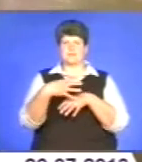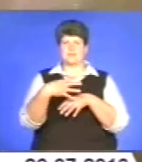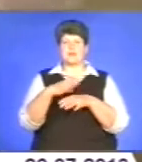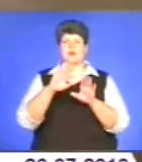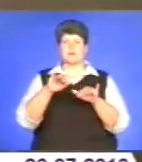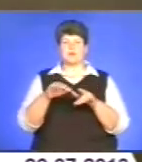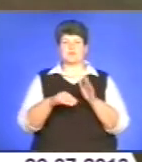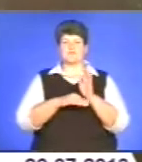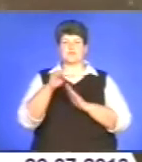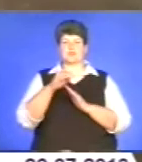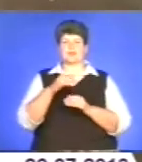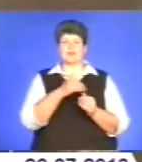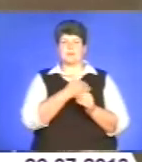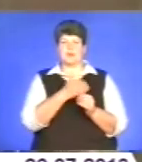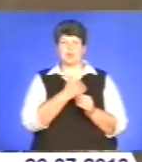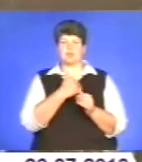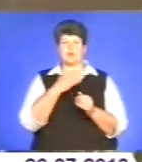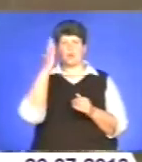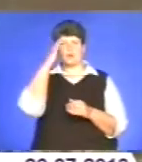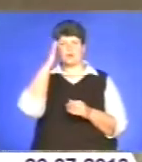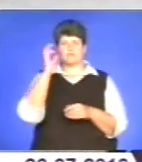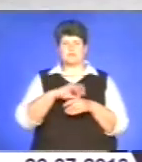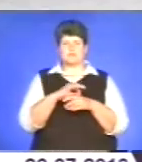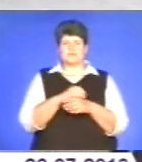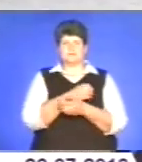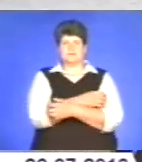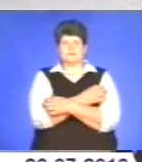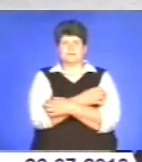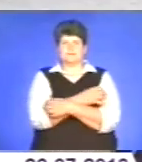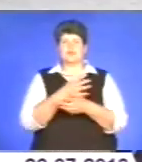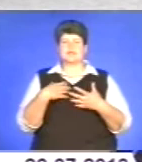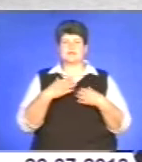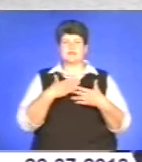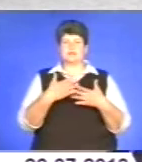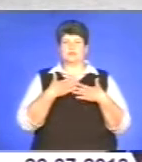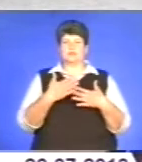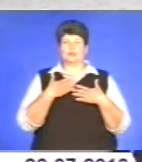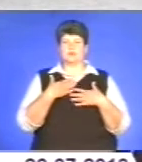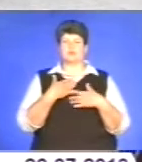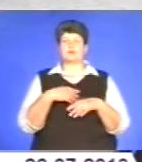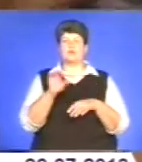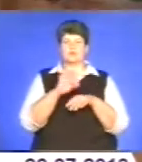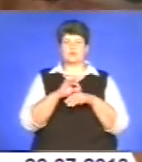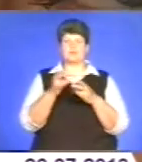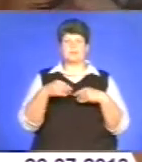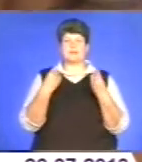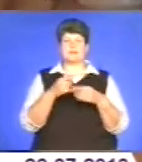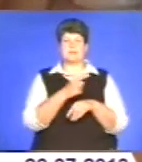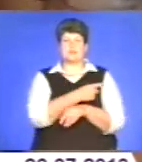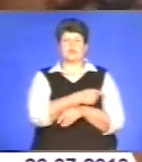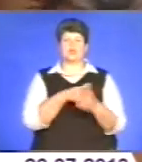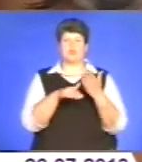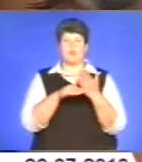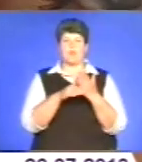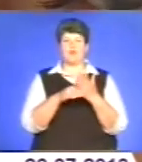Згодом висока температура, з'являються сильні головні болі, лихоманка, напад задухи. Постраждалиму необхідно надати медичну допомогу ще до